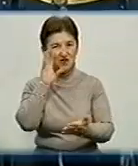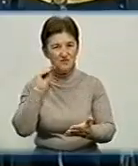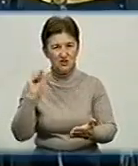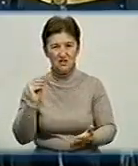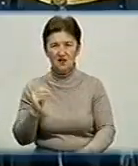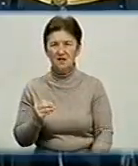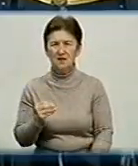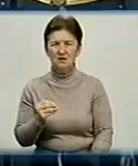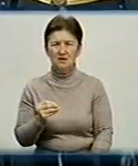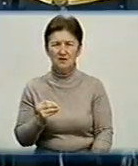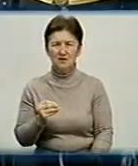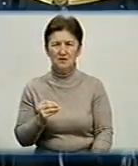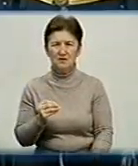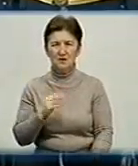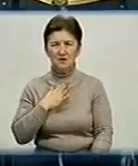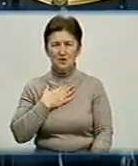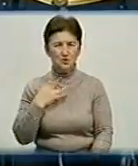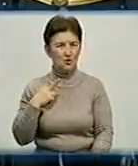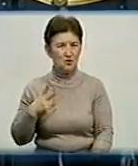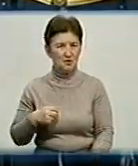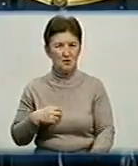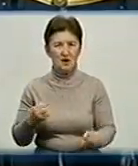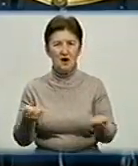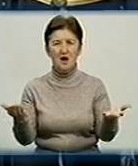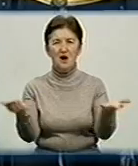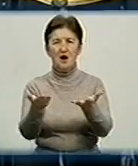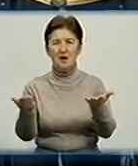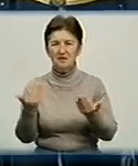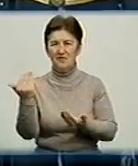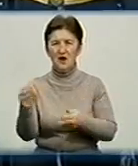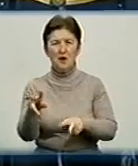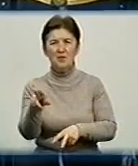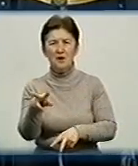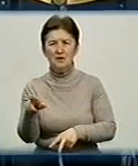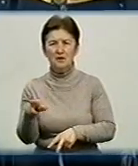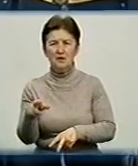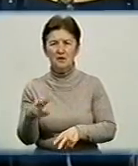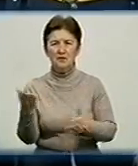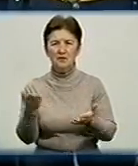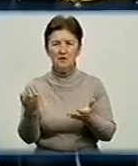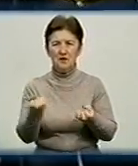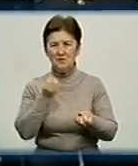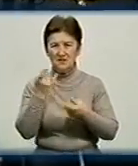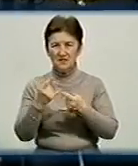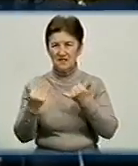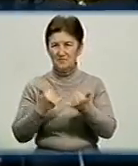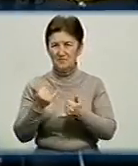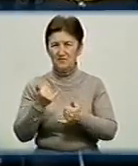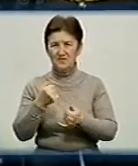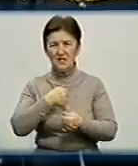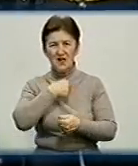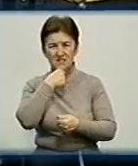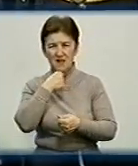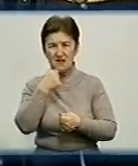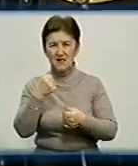Весілля, доню моя, а де ж твоя пара? Де світилки з дружинками, старости,